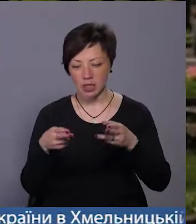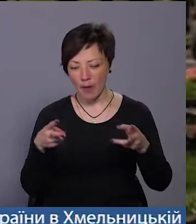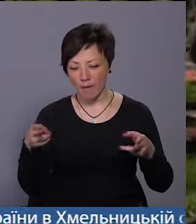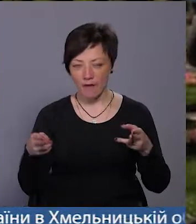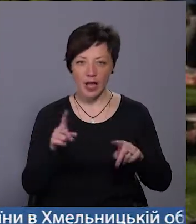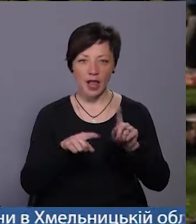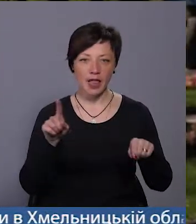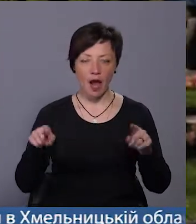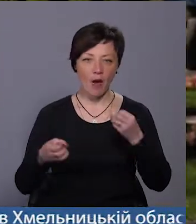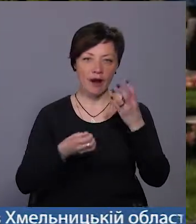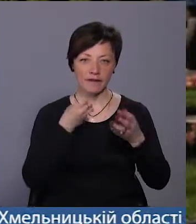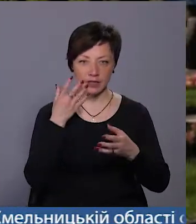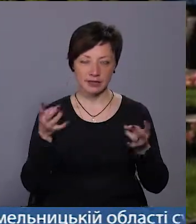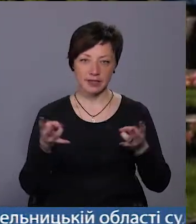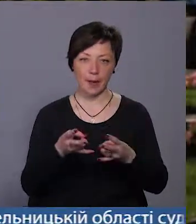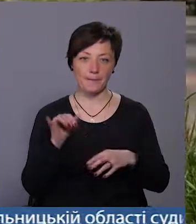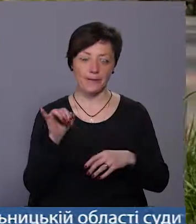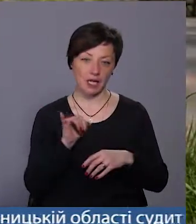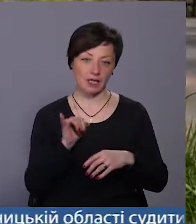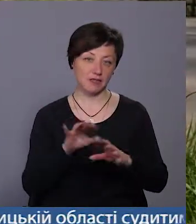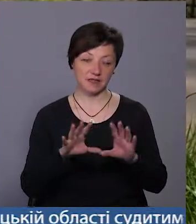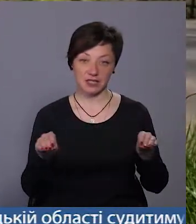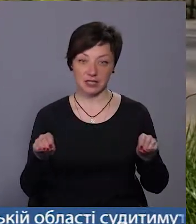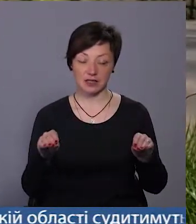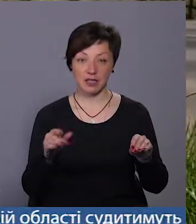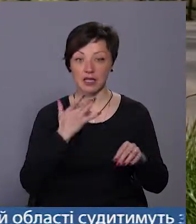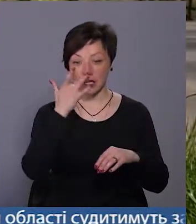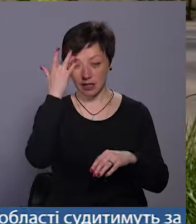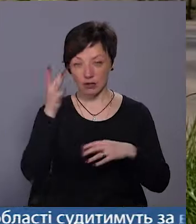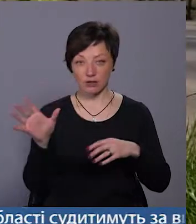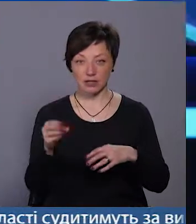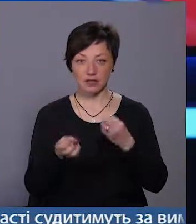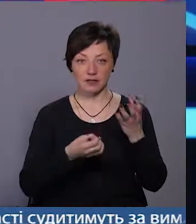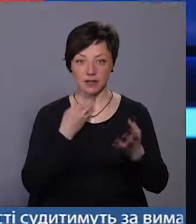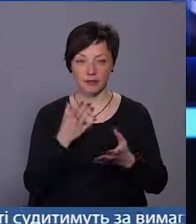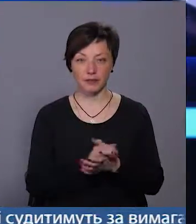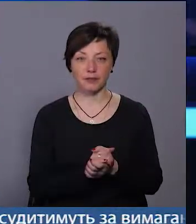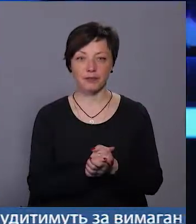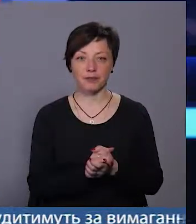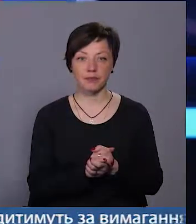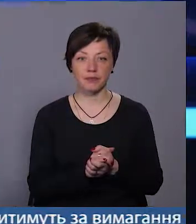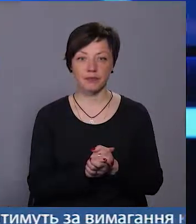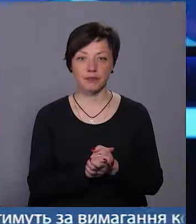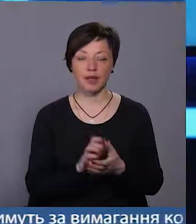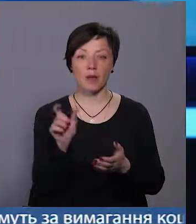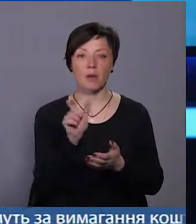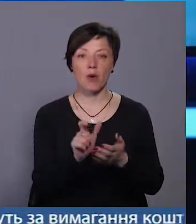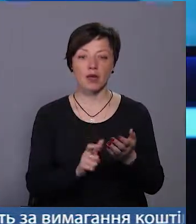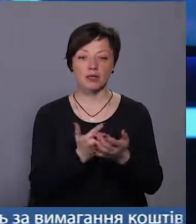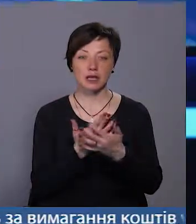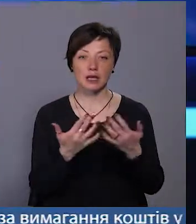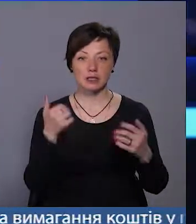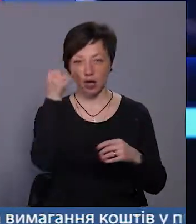деяку там зверху, ну і практично все, так вона це літо цвіте. Поезія різних років,